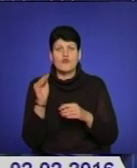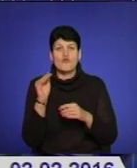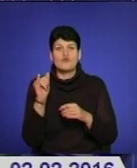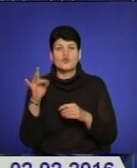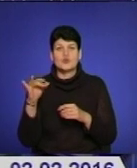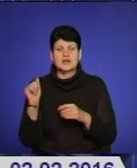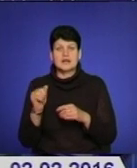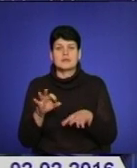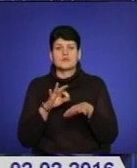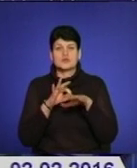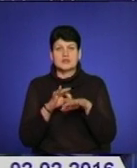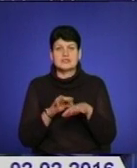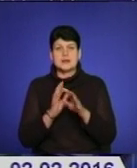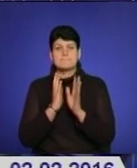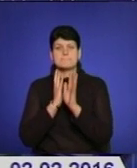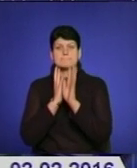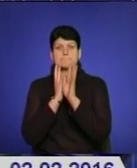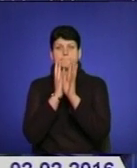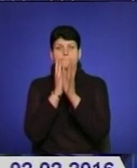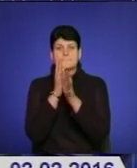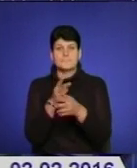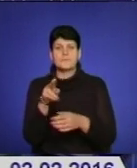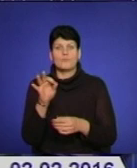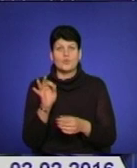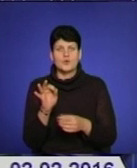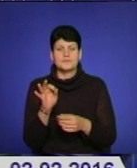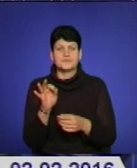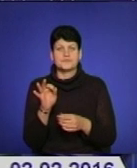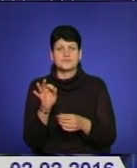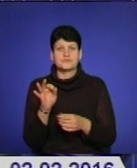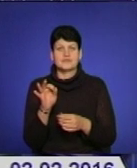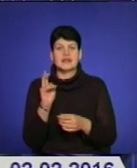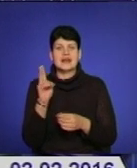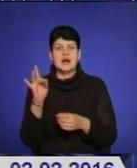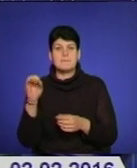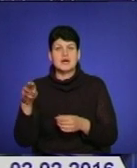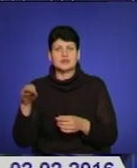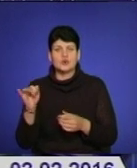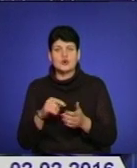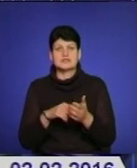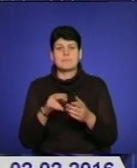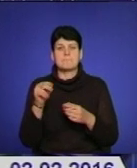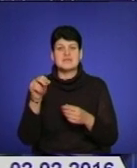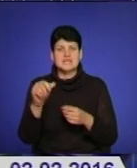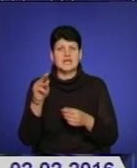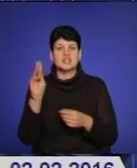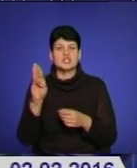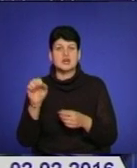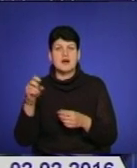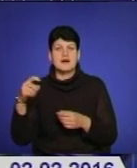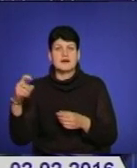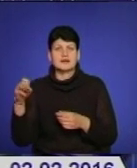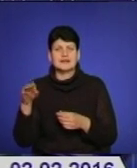і прийшлася маршом по Торське, Краматорськ, півське шахту і інші